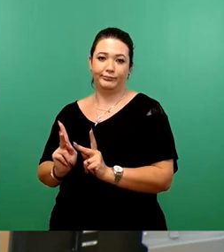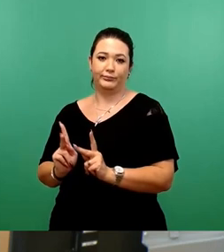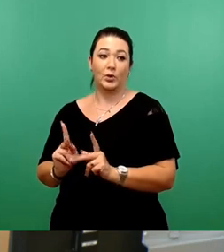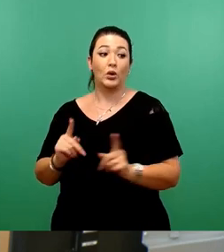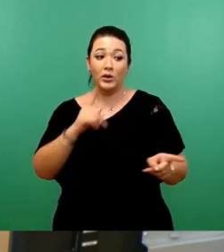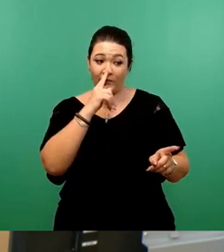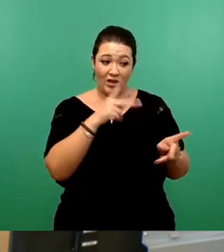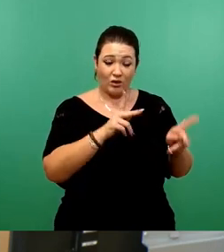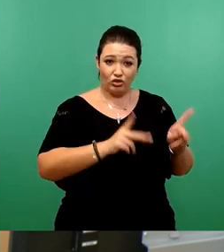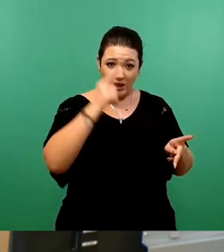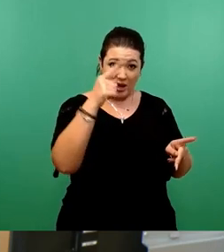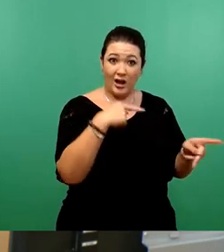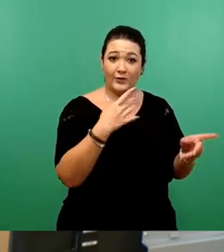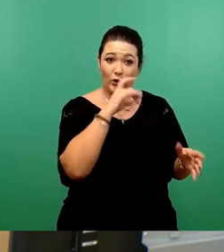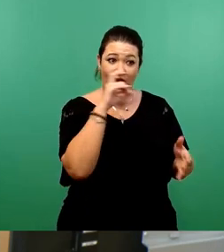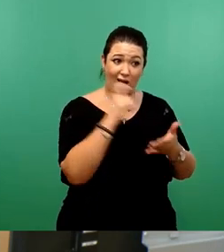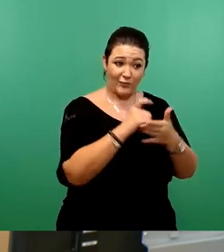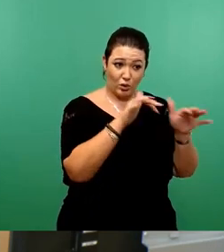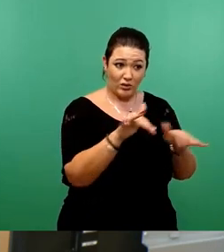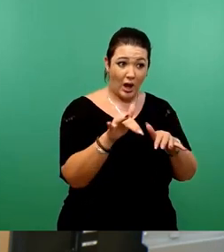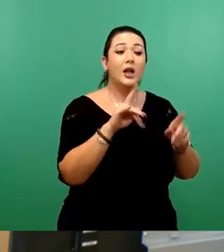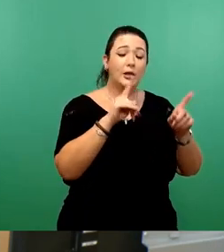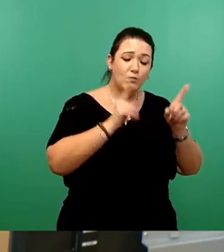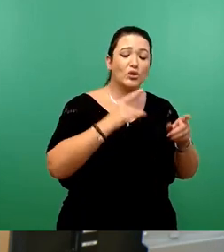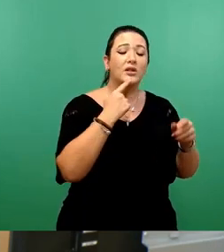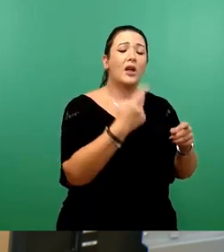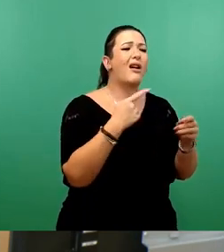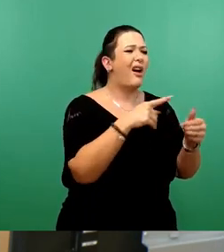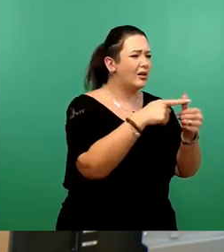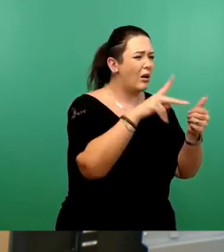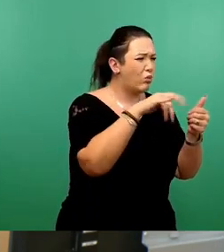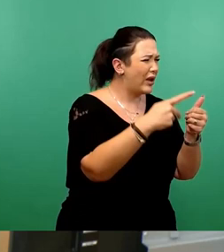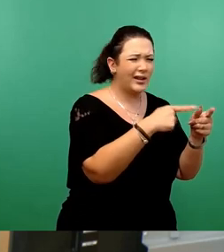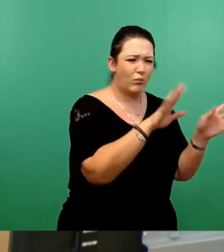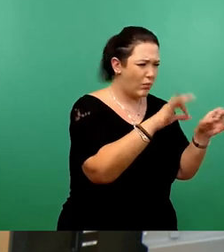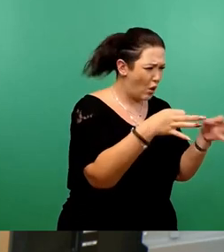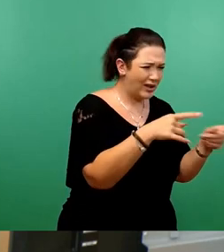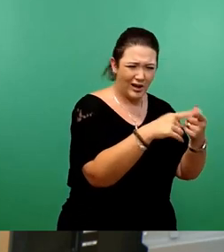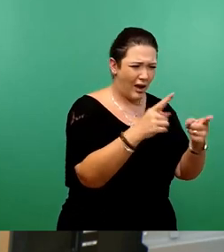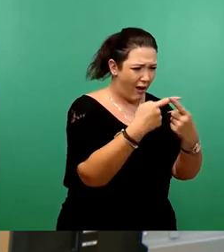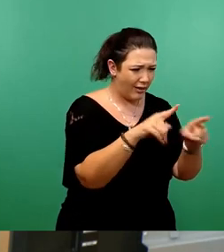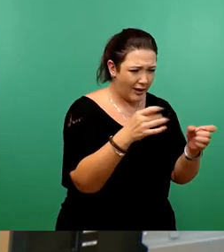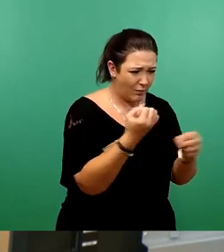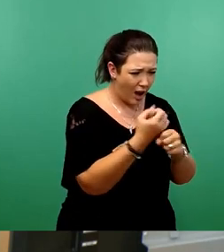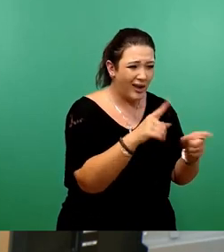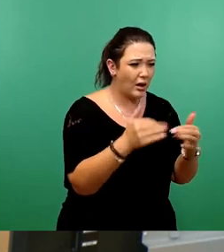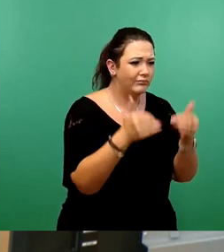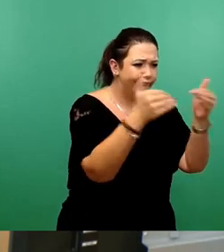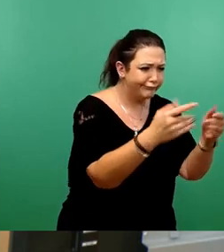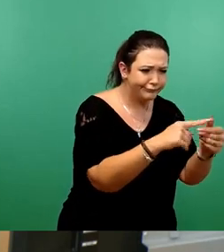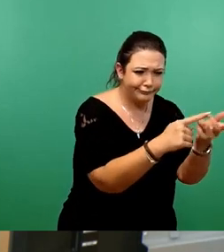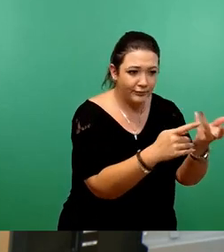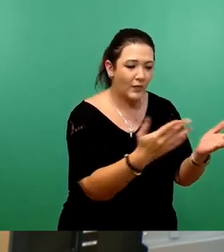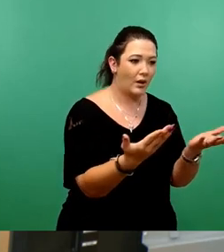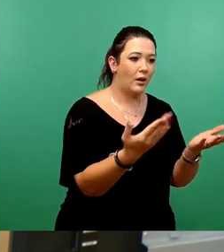okay, dieses Projekt müssen wir drei Jahre schieben, dieses Projekt brauchen wir doch nicht und dieses Projekt machen wir anders. So, das müssen wir machen. Man müsste also die Kosten